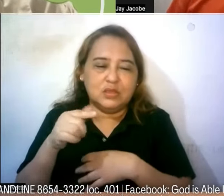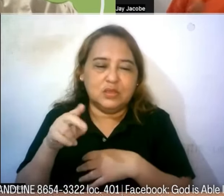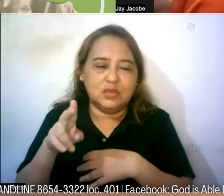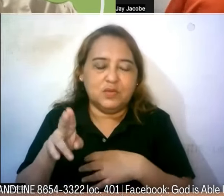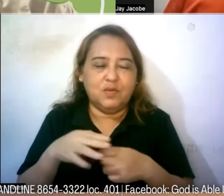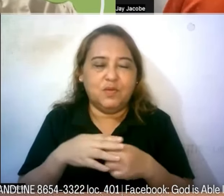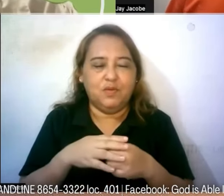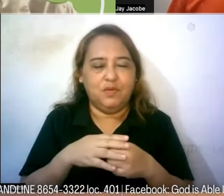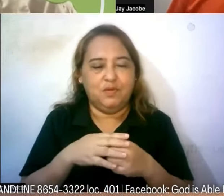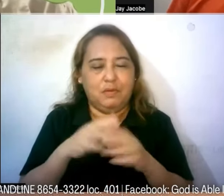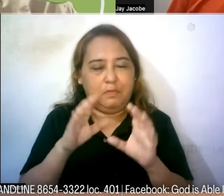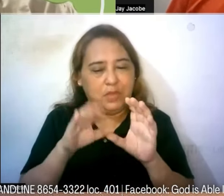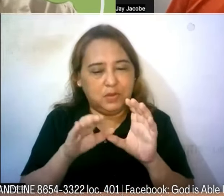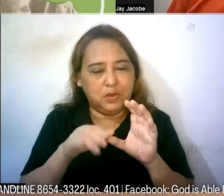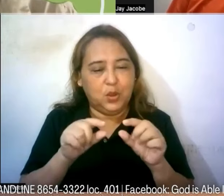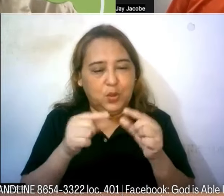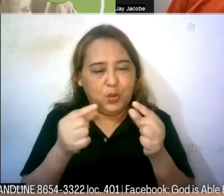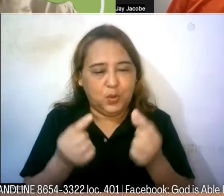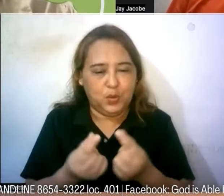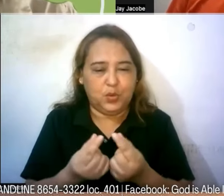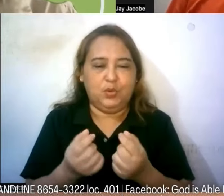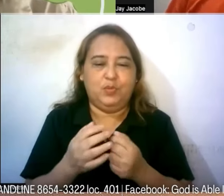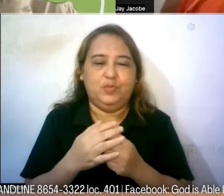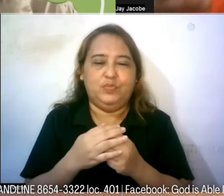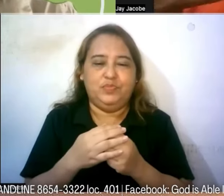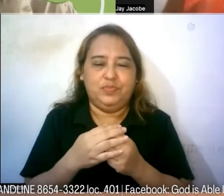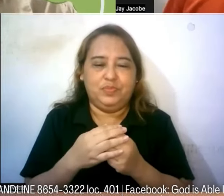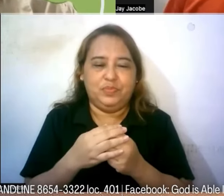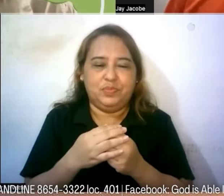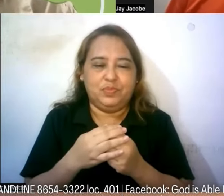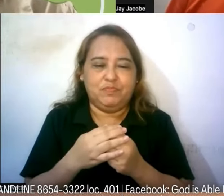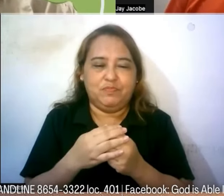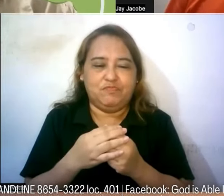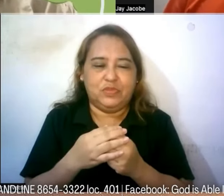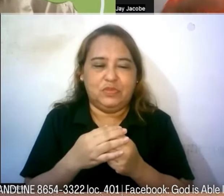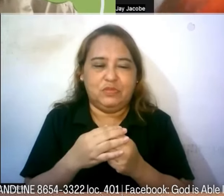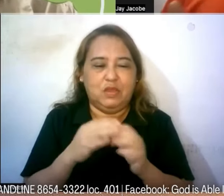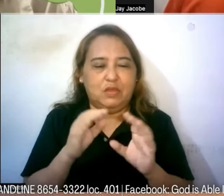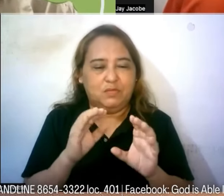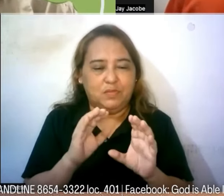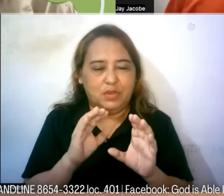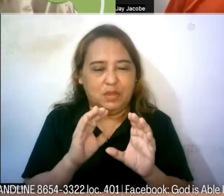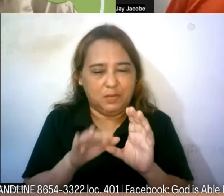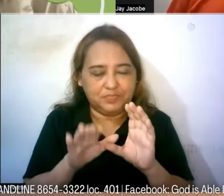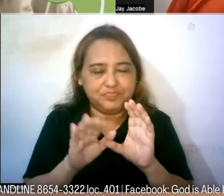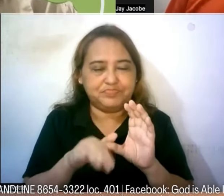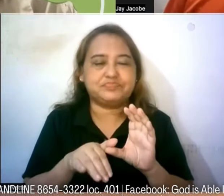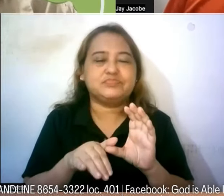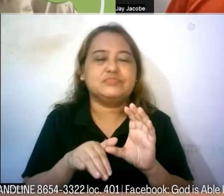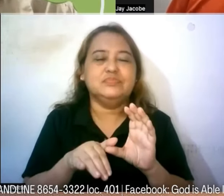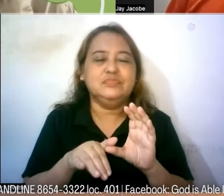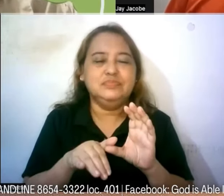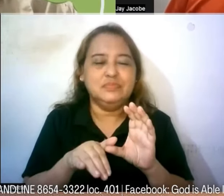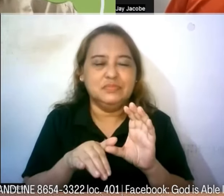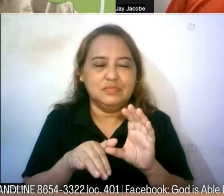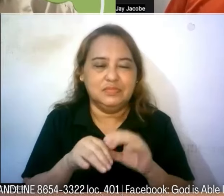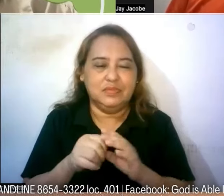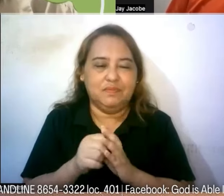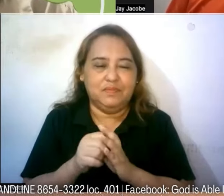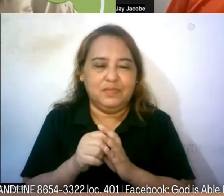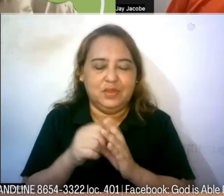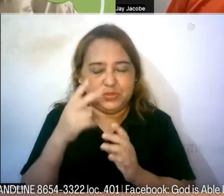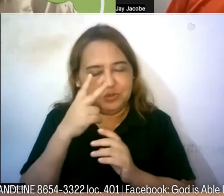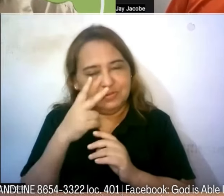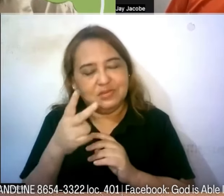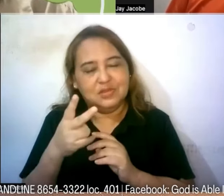group at lahat mismo ang mismo ang mismong person affected with disability po so nakita ko